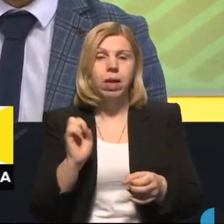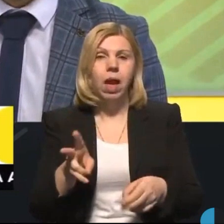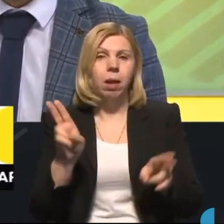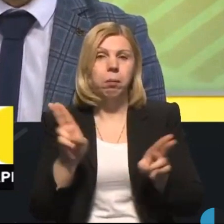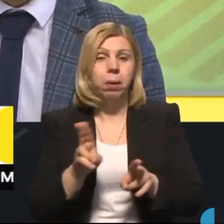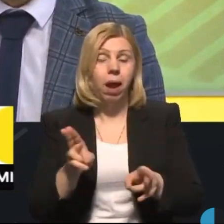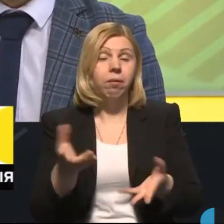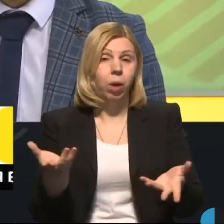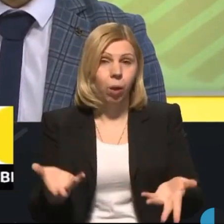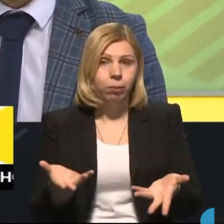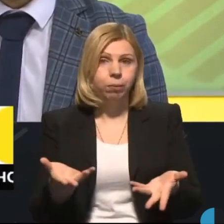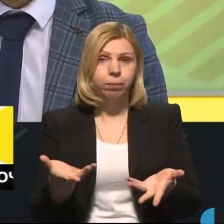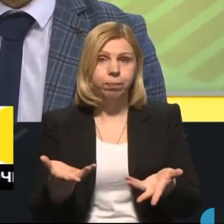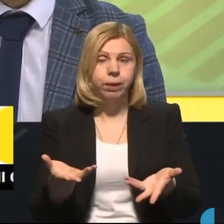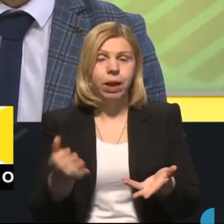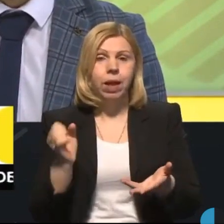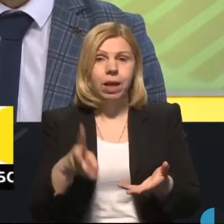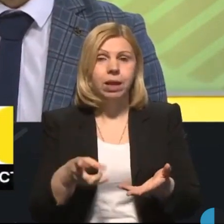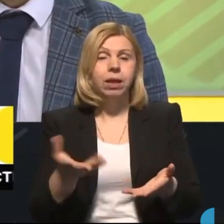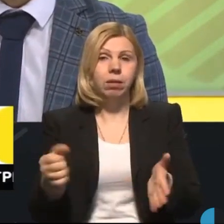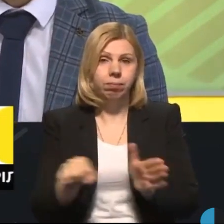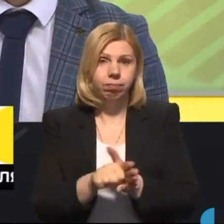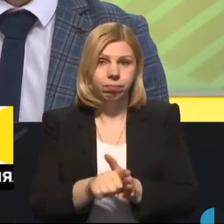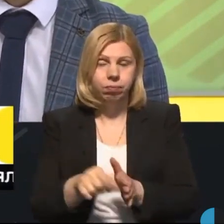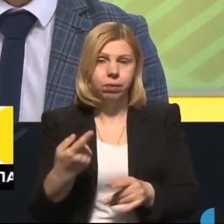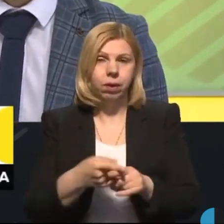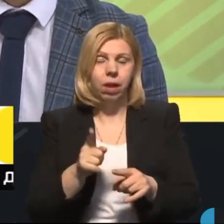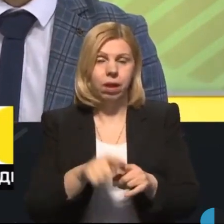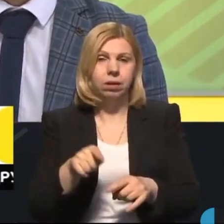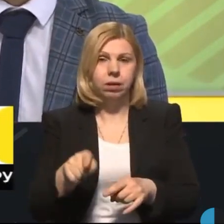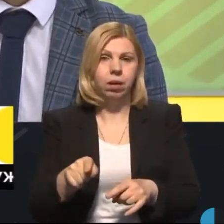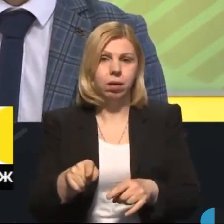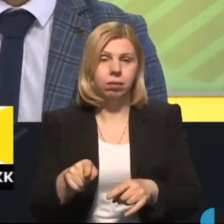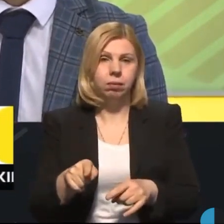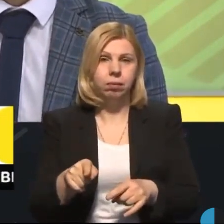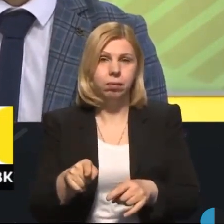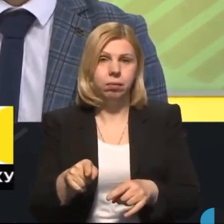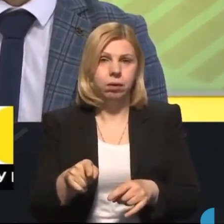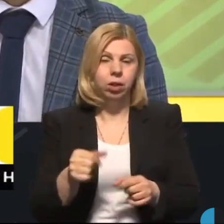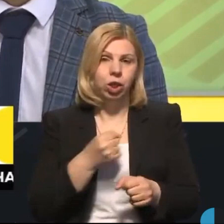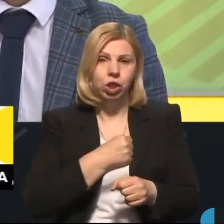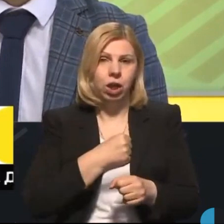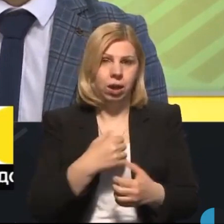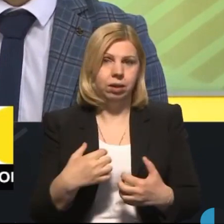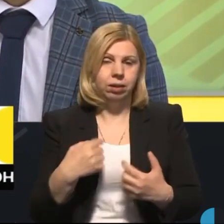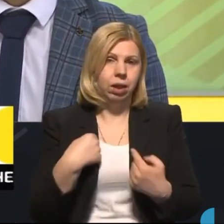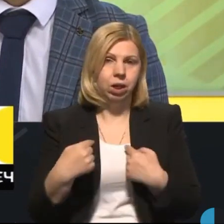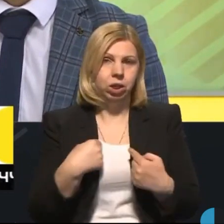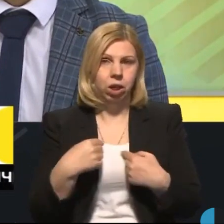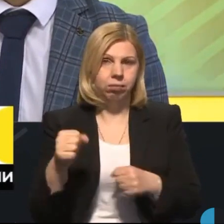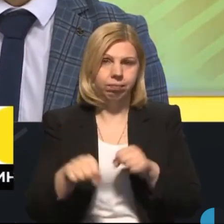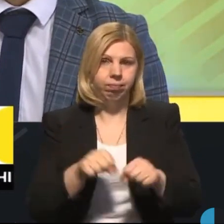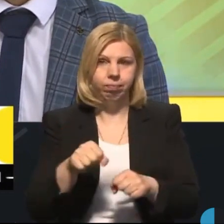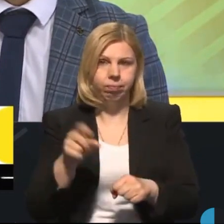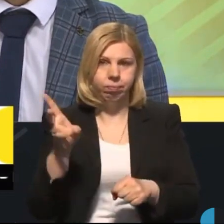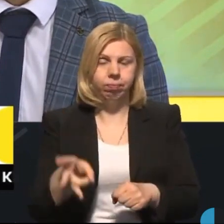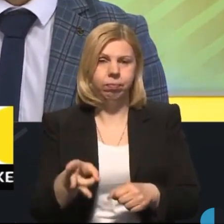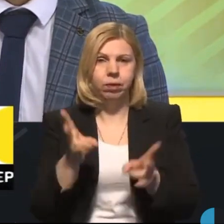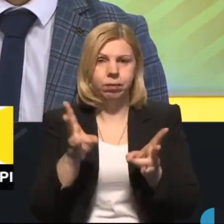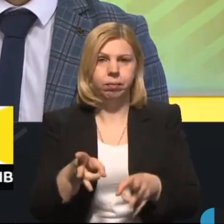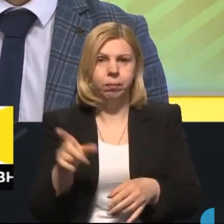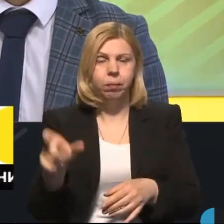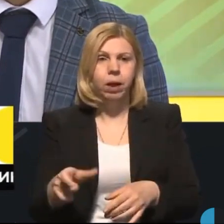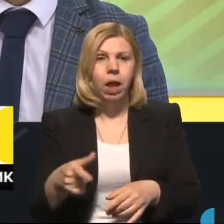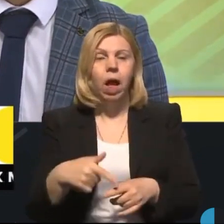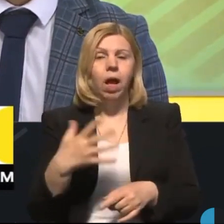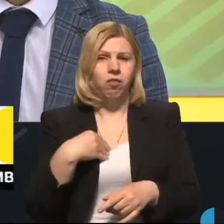правило, і летальні наслідки – це, на жаль, страждають велосипедисти. Пан Алексій,